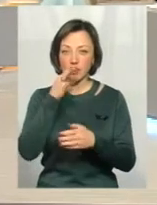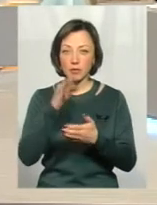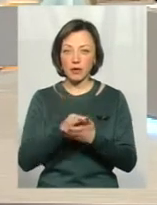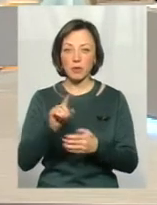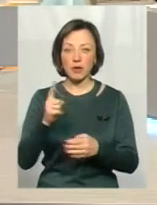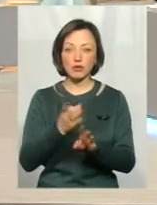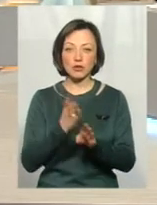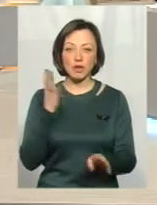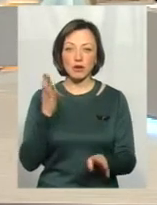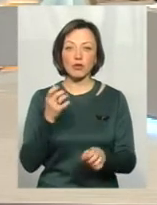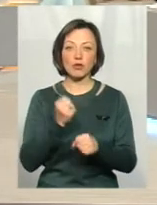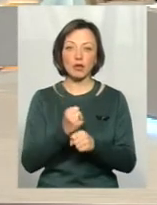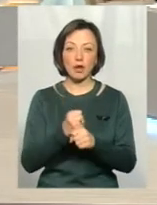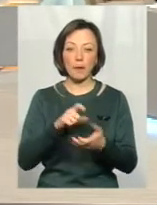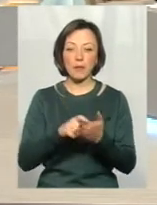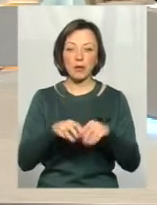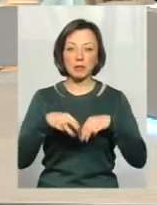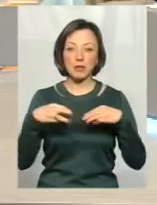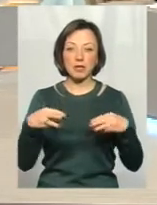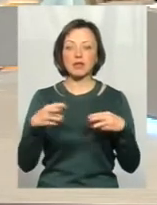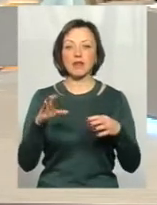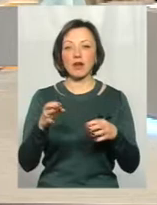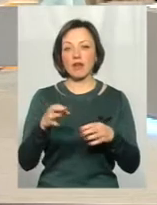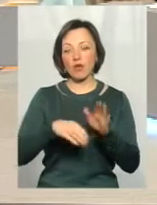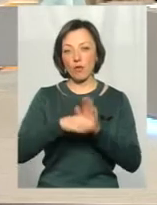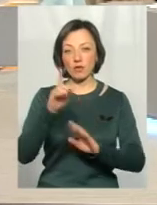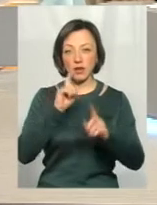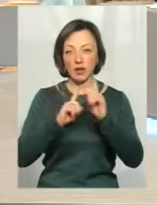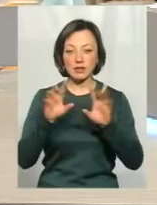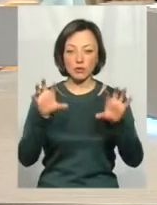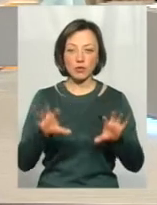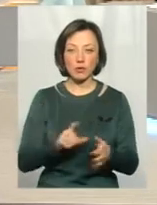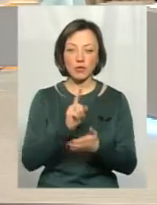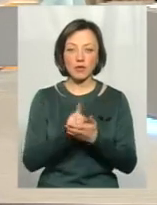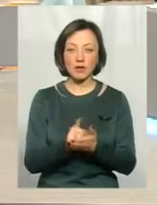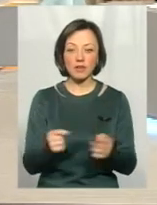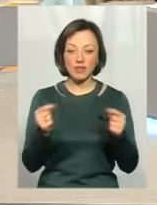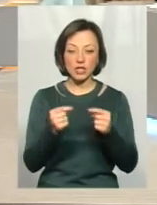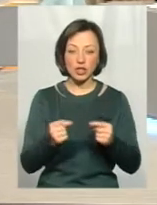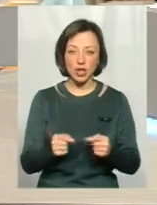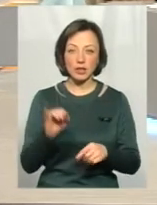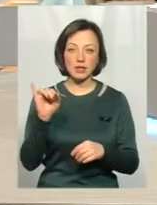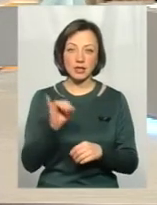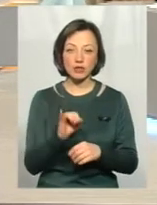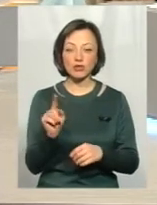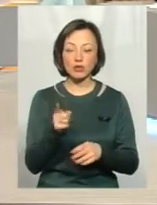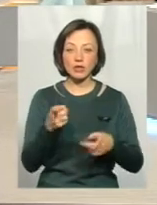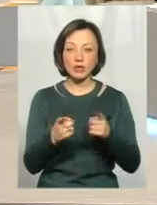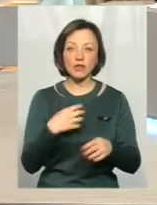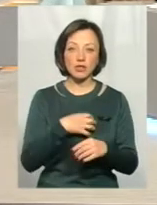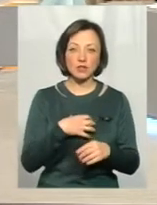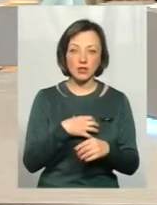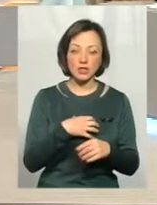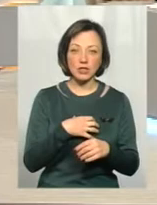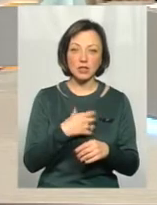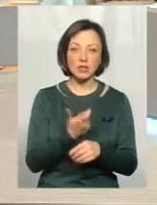все-таки Кабінет Міністрів, Верховна Рада, тобто вищі органи влади. Тому що законодавчі це все повинно визначатися. І от що дійсно важливіше,